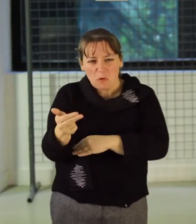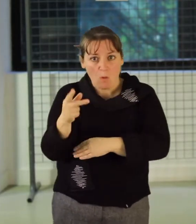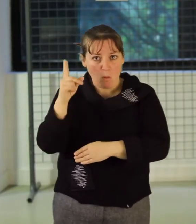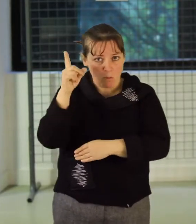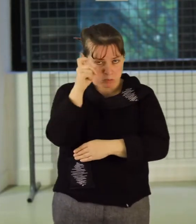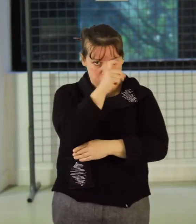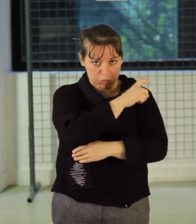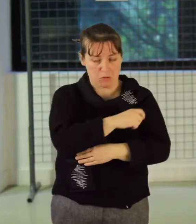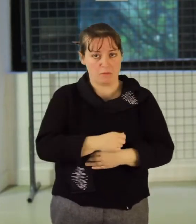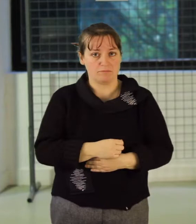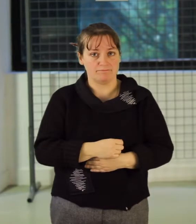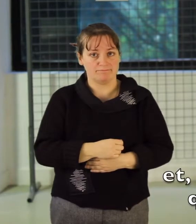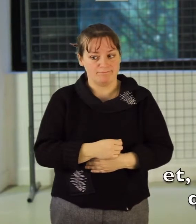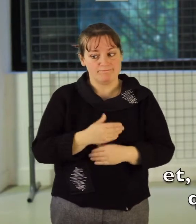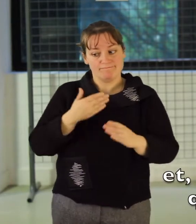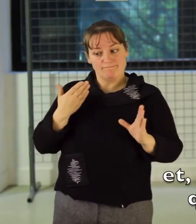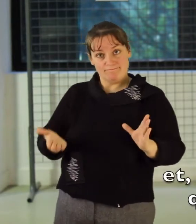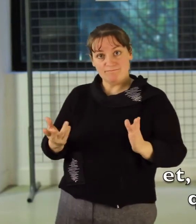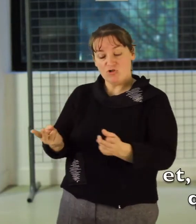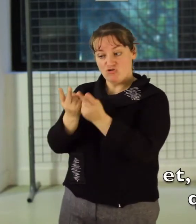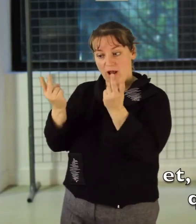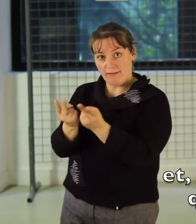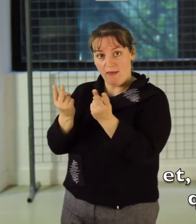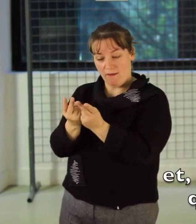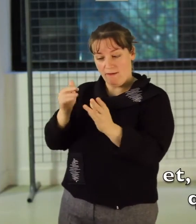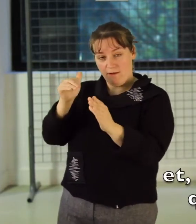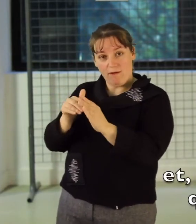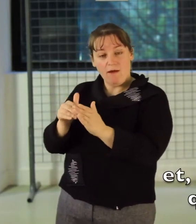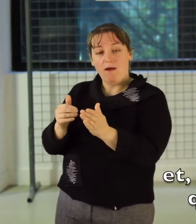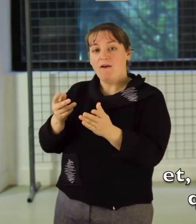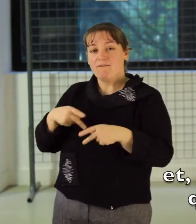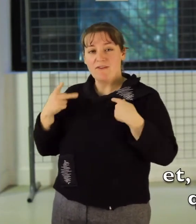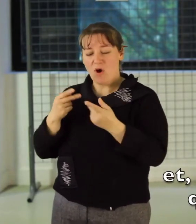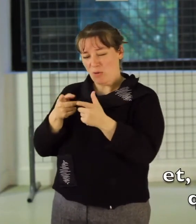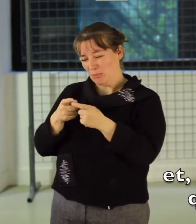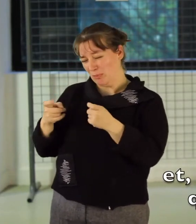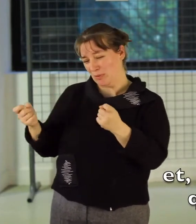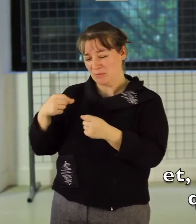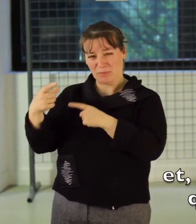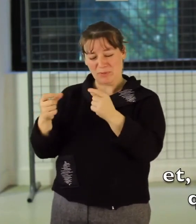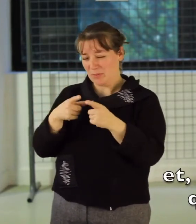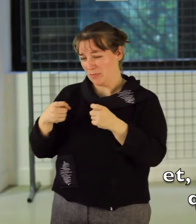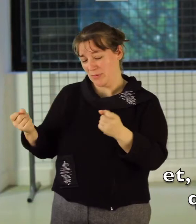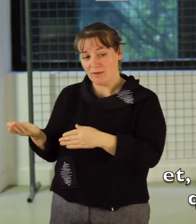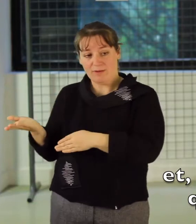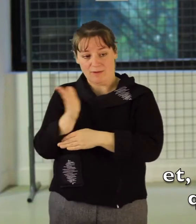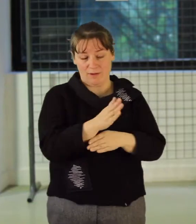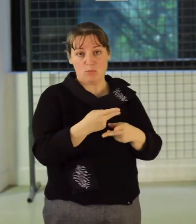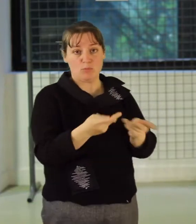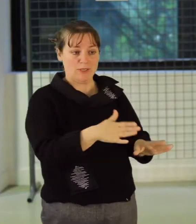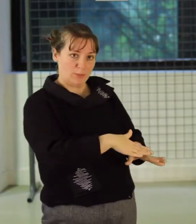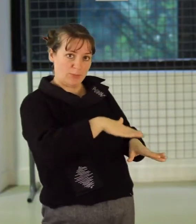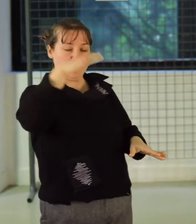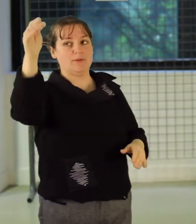que la ville est contre nature et avec les jardins du Muséum, nous prouvons qu'il y a beaucoup de biodiversité en ville.